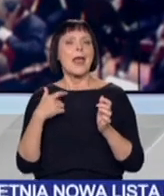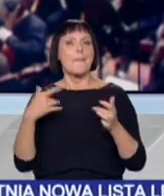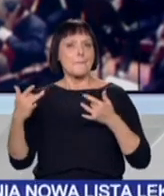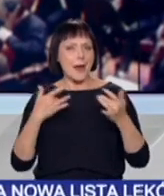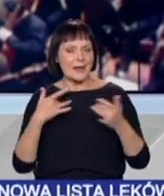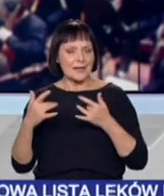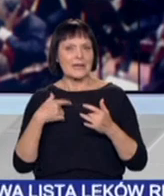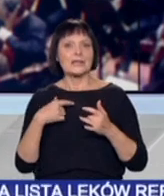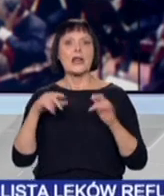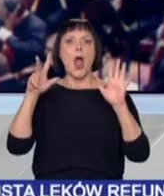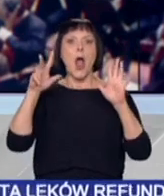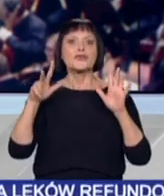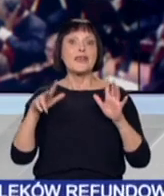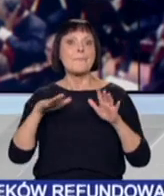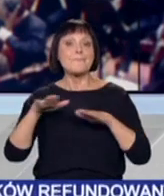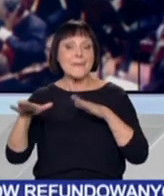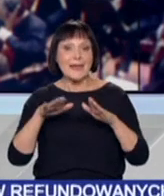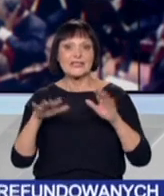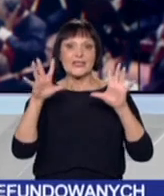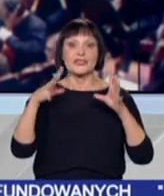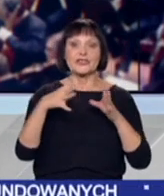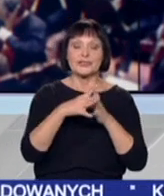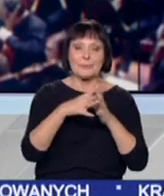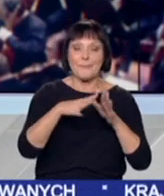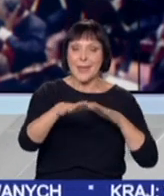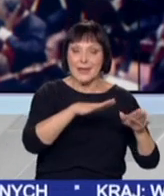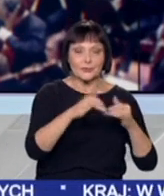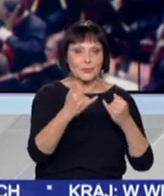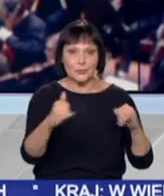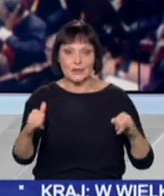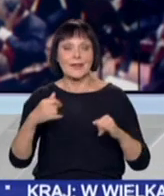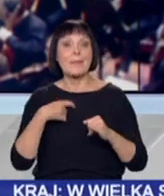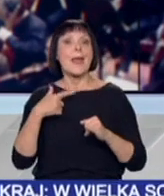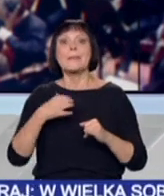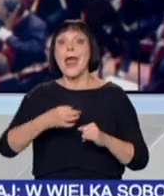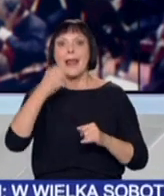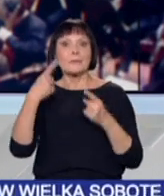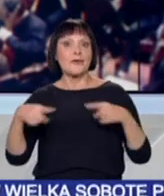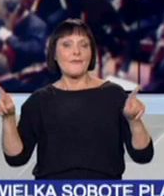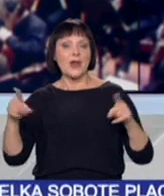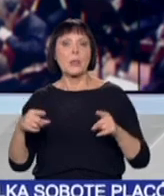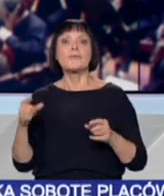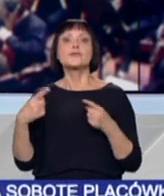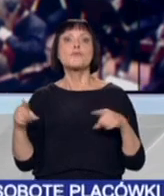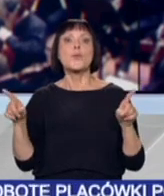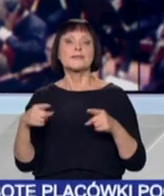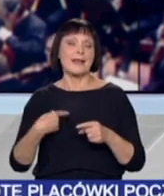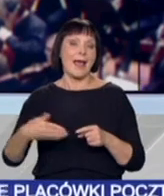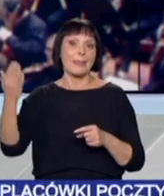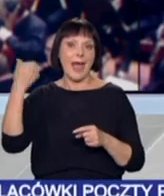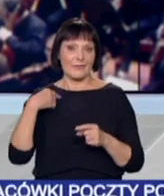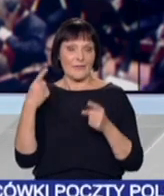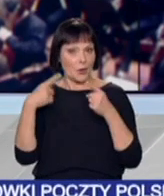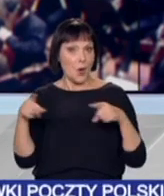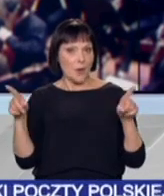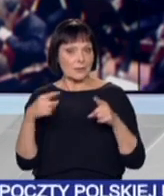dziesięć miejsc, kilkadziesiąt wydarzeń. To okazja, by wysłuchać najlepszych wykonawców muzyki dawnej podczas koncertów, które